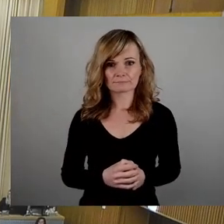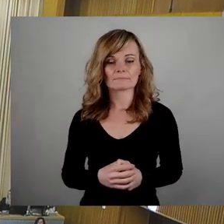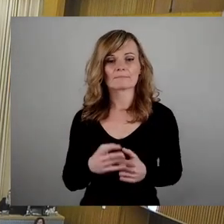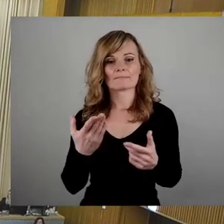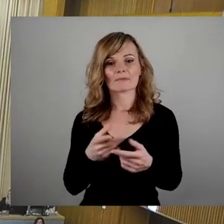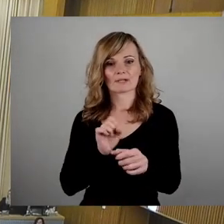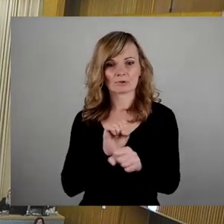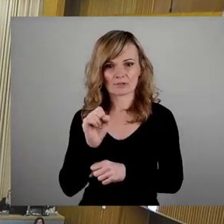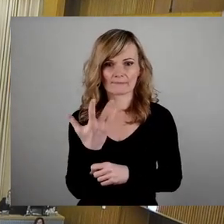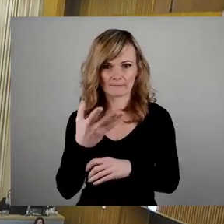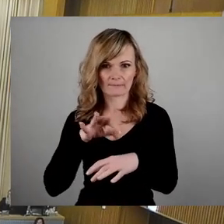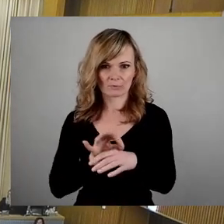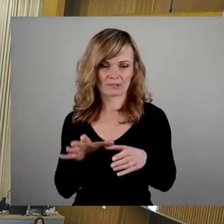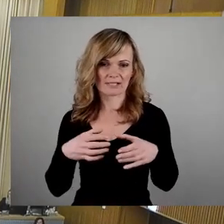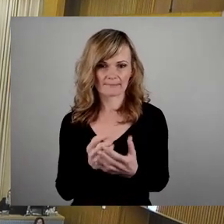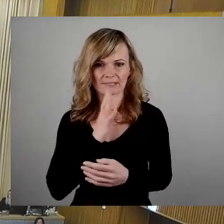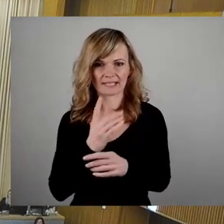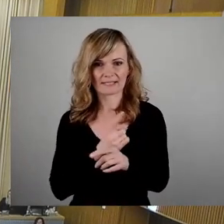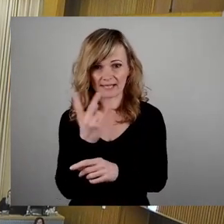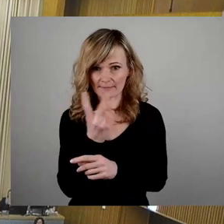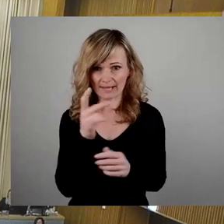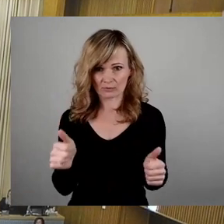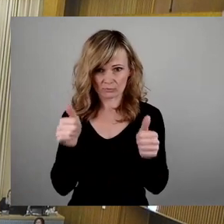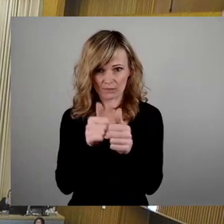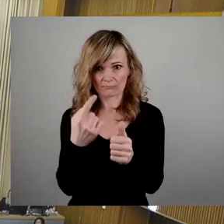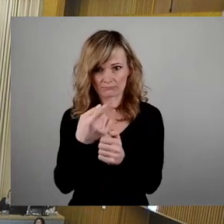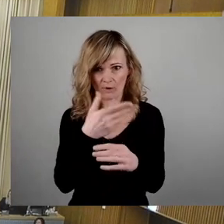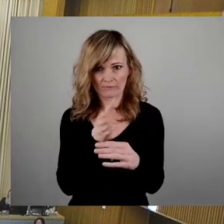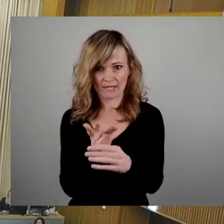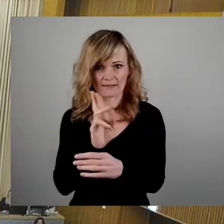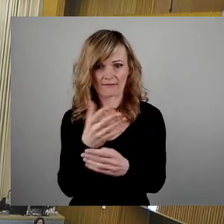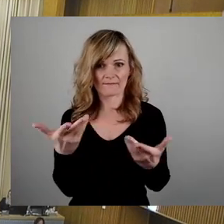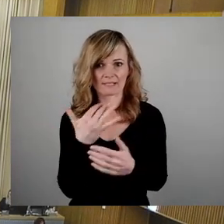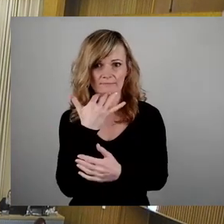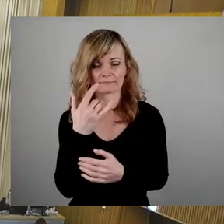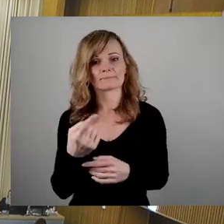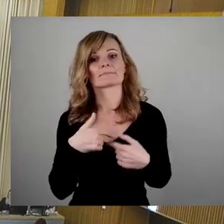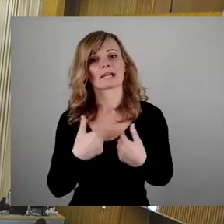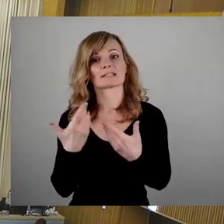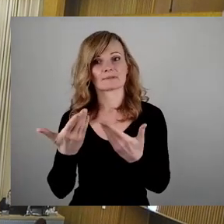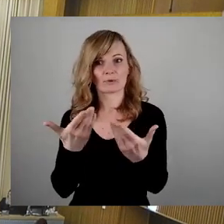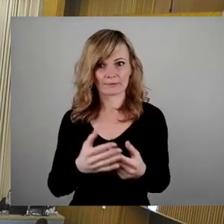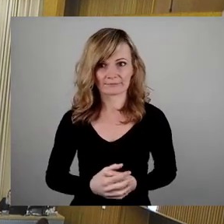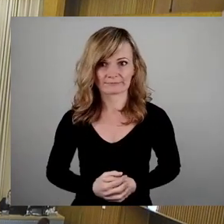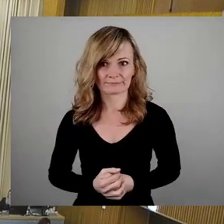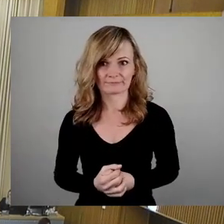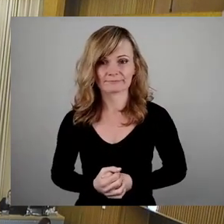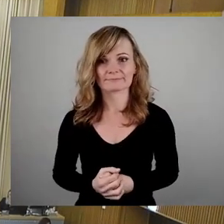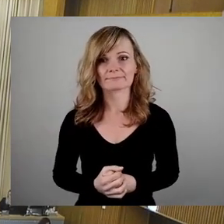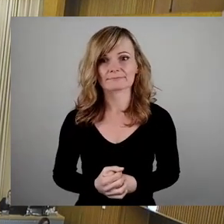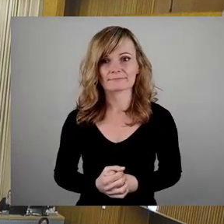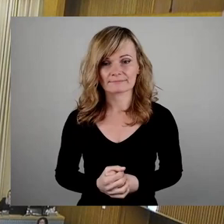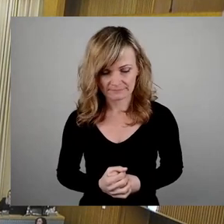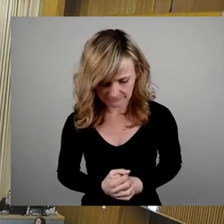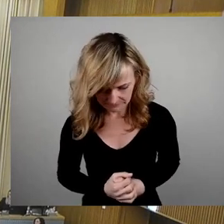Gesamtredezeit und Sie würden sich sicherlich aufteilen. Dann herzlich willkommen und Sie